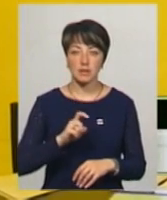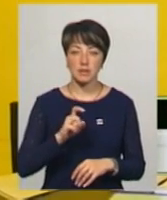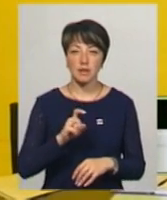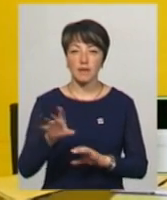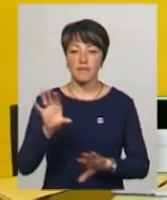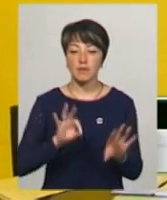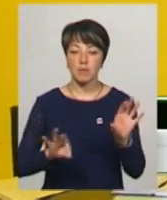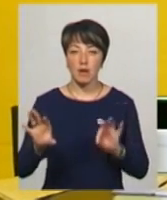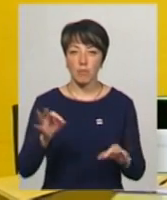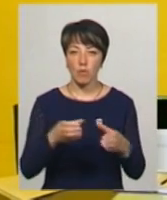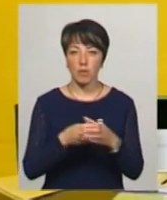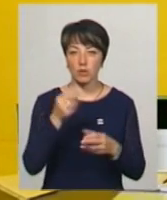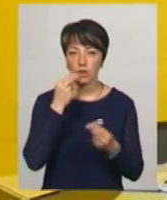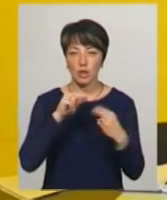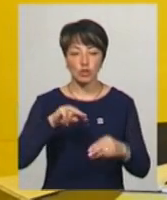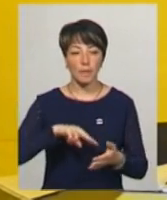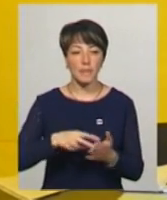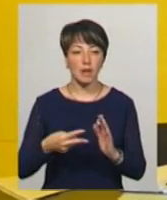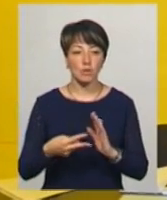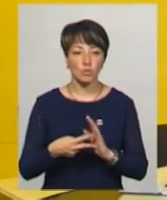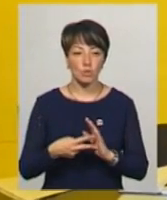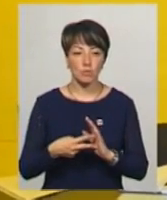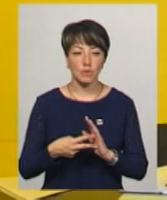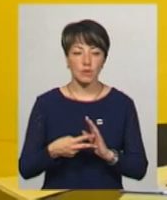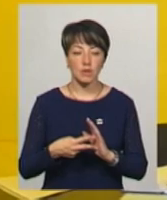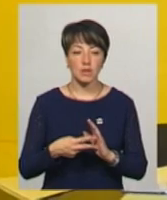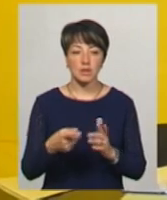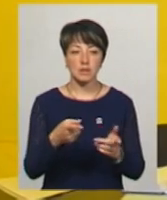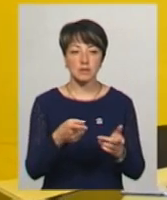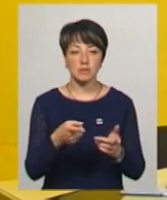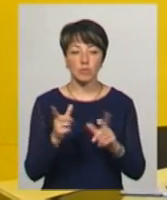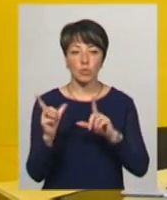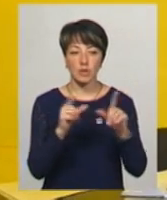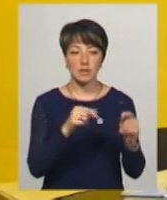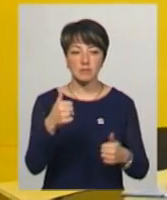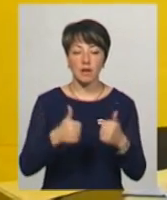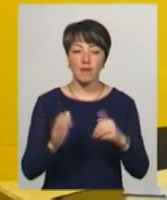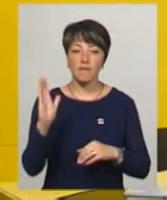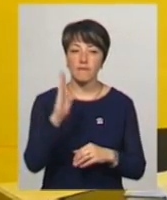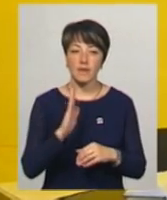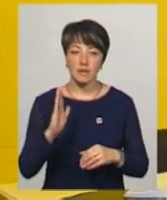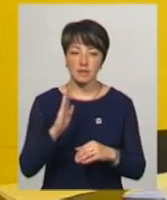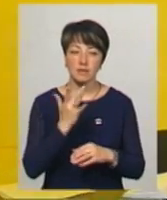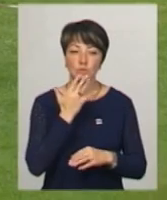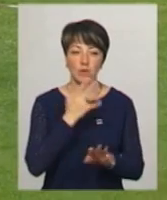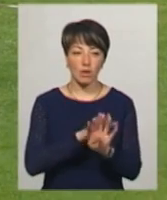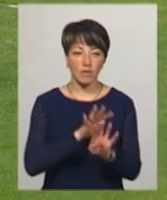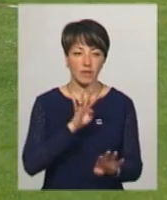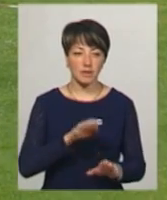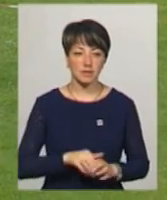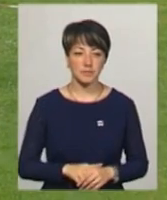відбираємо команду кращих і плануємо залучатися на змагання, які плануються в вересній місяці національної гвардії.